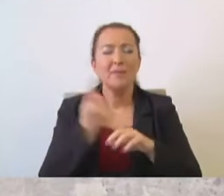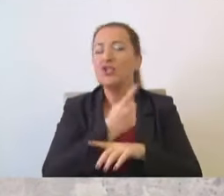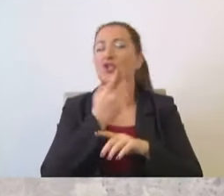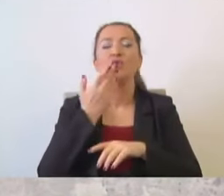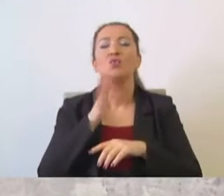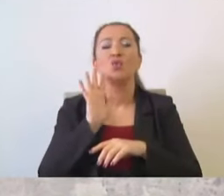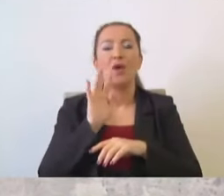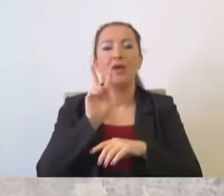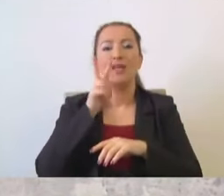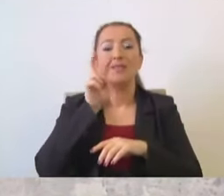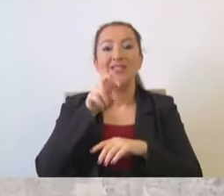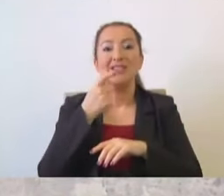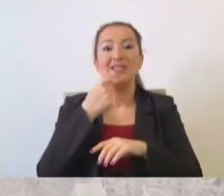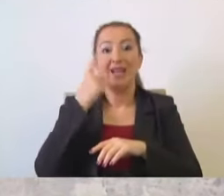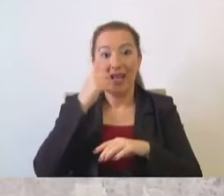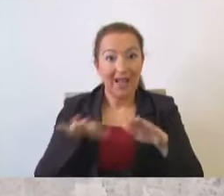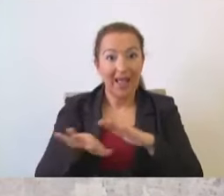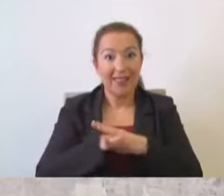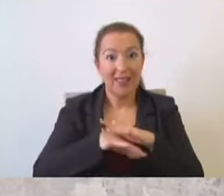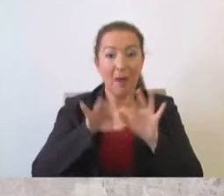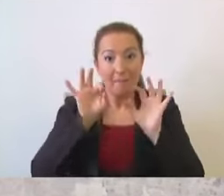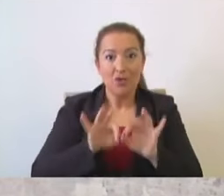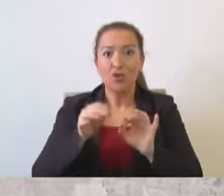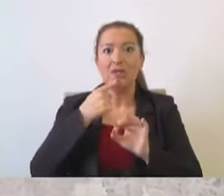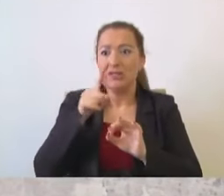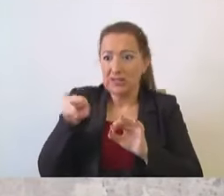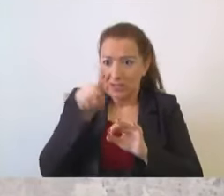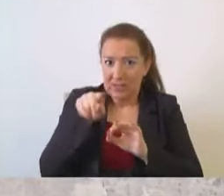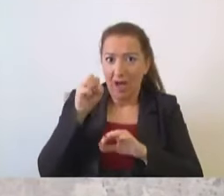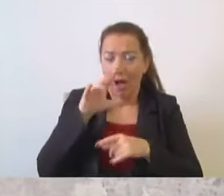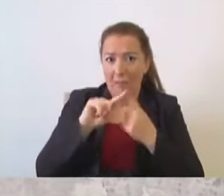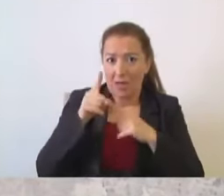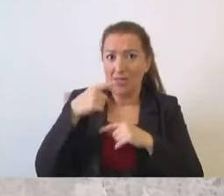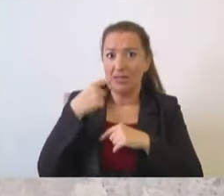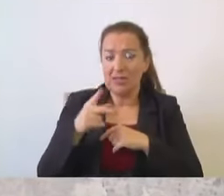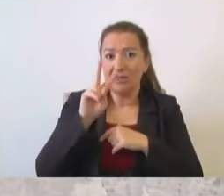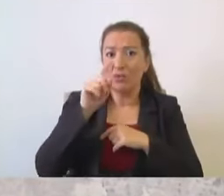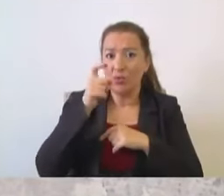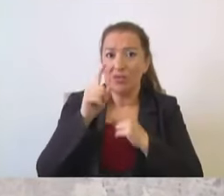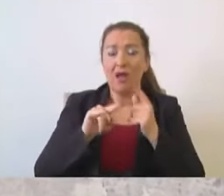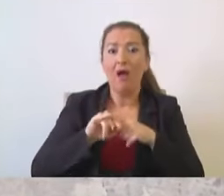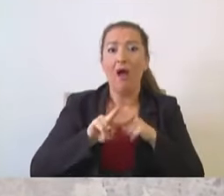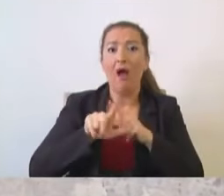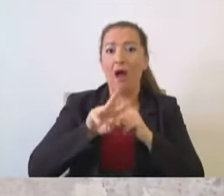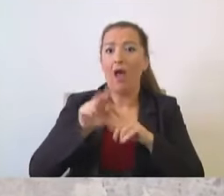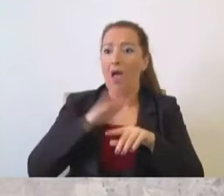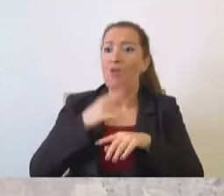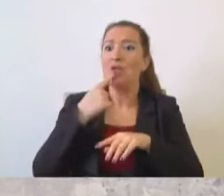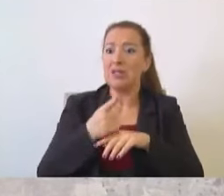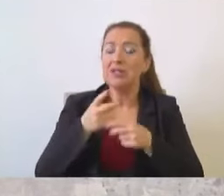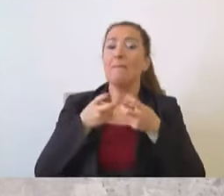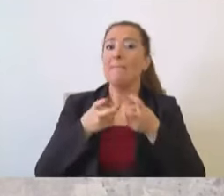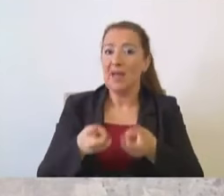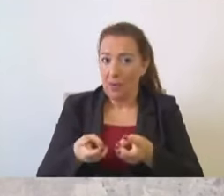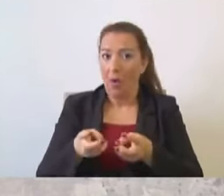2008 yılında temelini atıyoruz dediğiniz metro, 2009 yılında ihalesini yapıyoruz dediğiniz